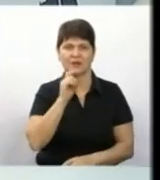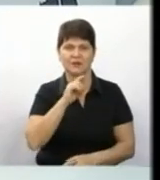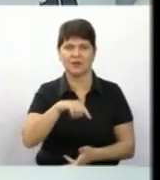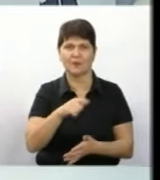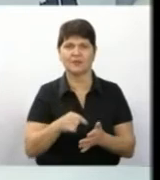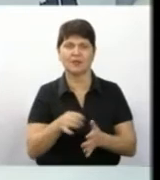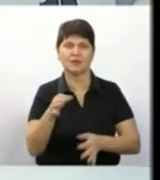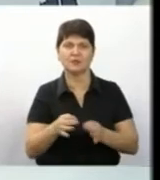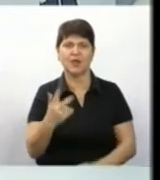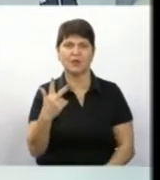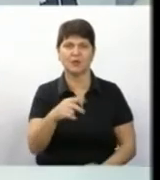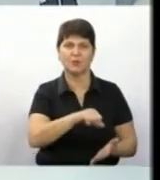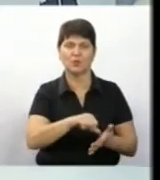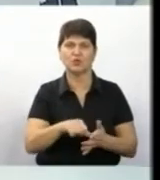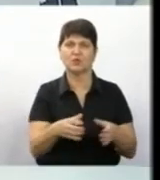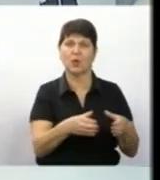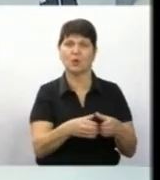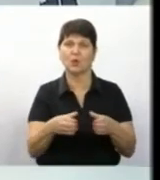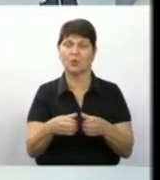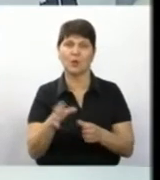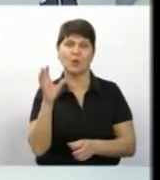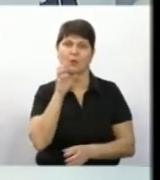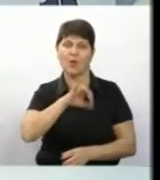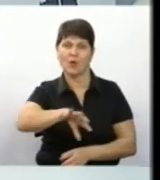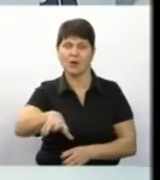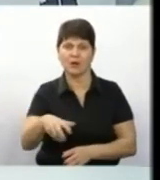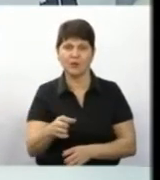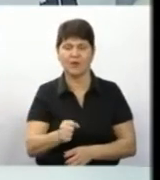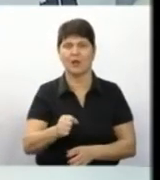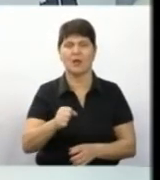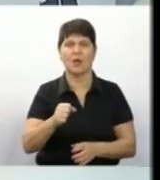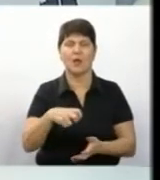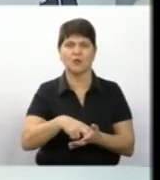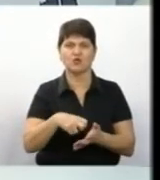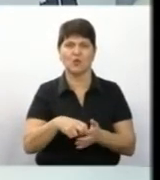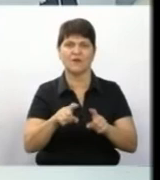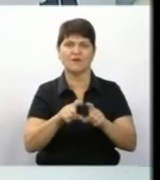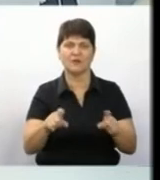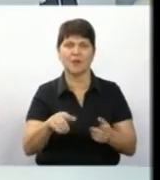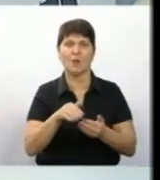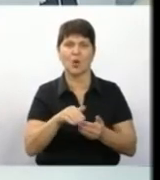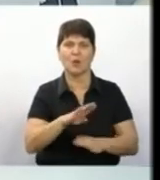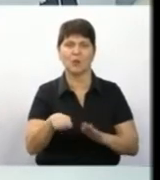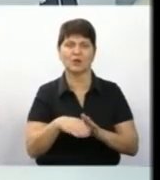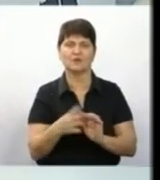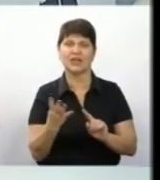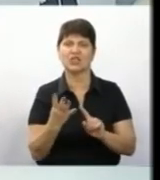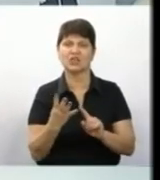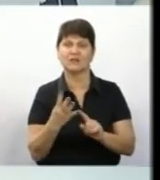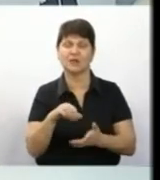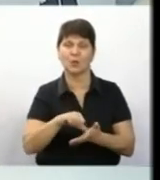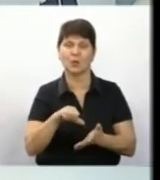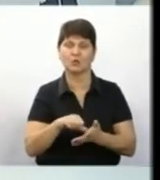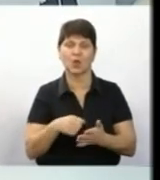міському суді трьом учасникам групи, які пограбували поштове відділення у Могалеві-Подільському. Четвертий учасник пограбування на час